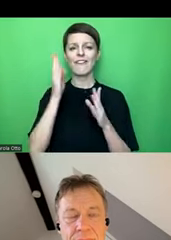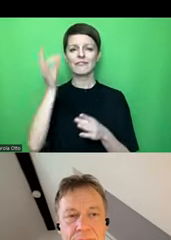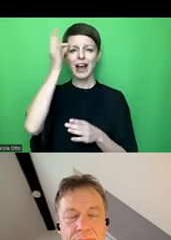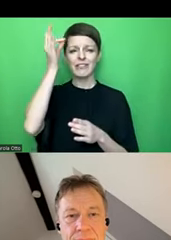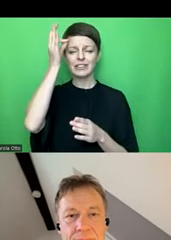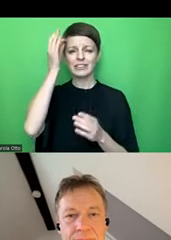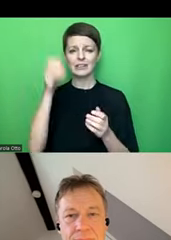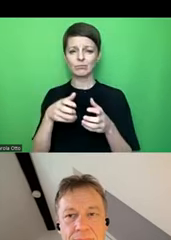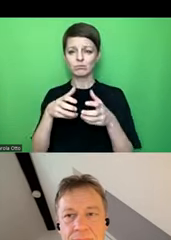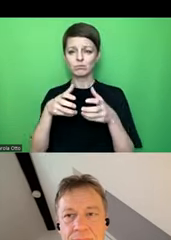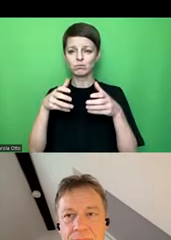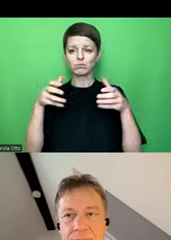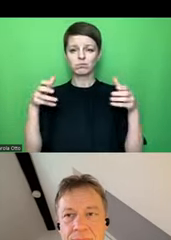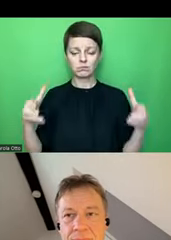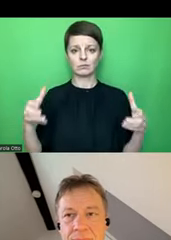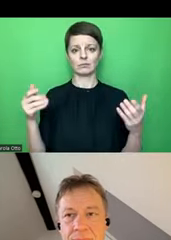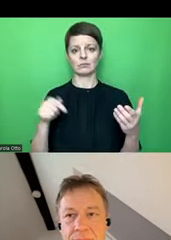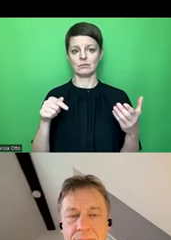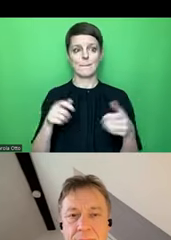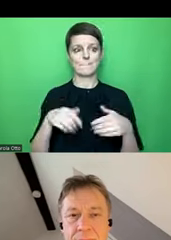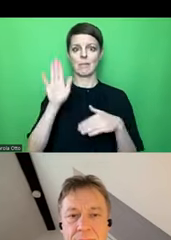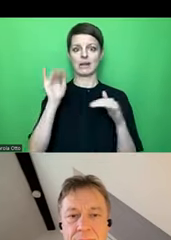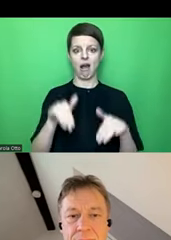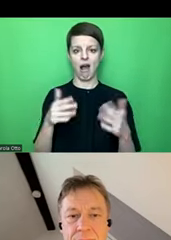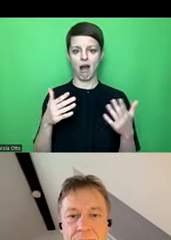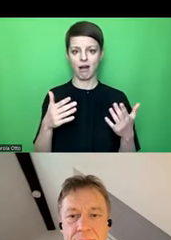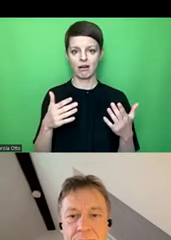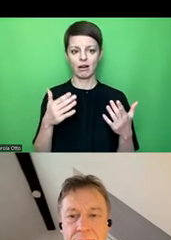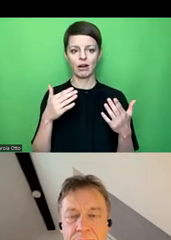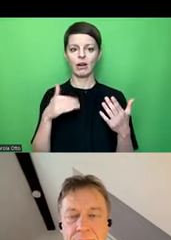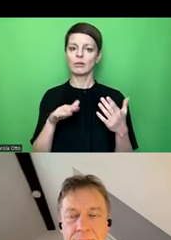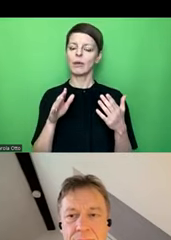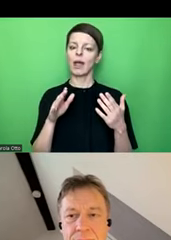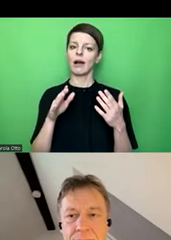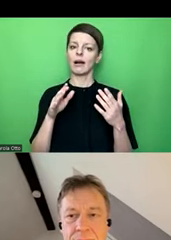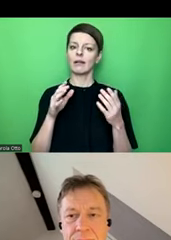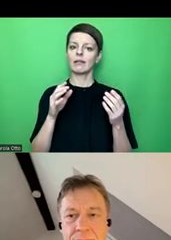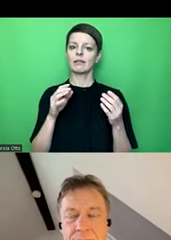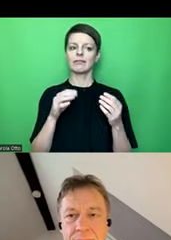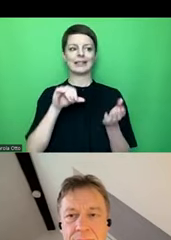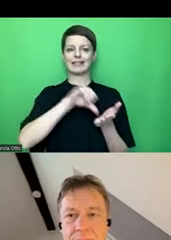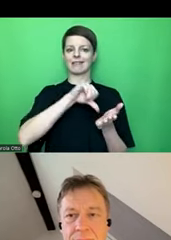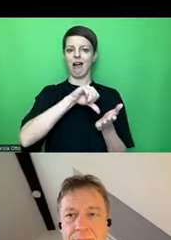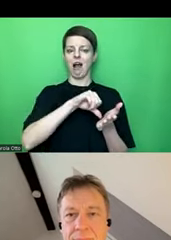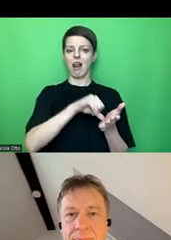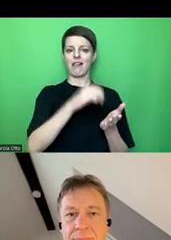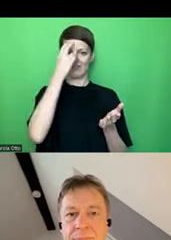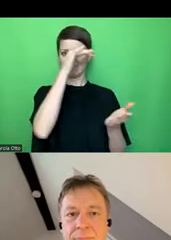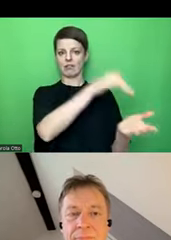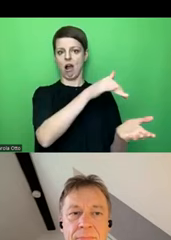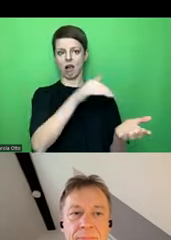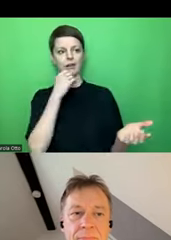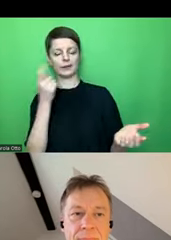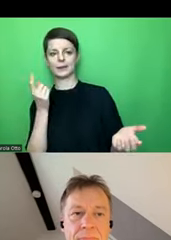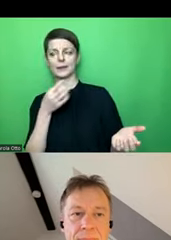und sozusagen die Dinge kanalisierter stattfinden für verschiedene Bereiche. Aber es geht